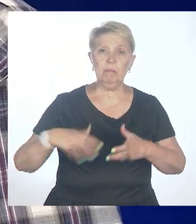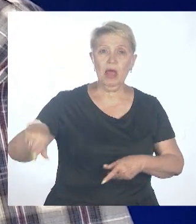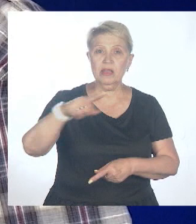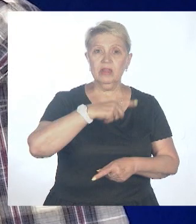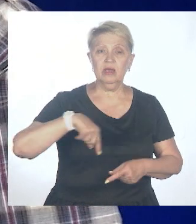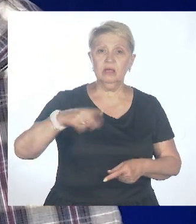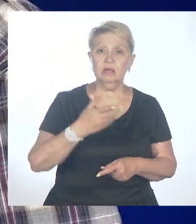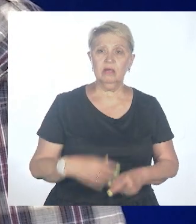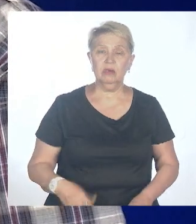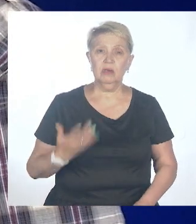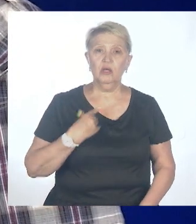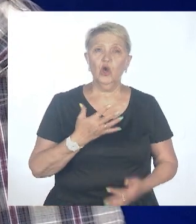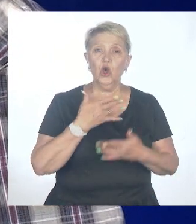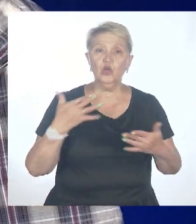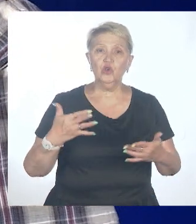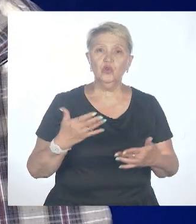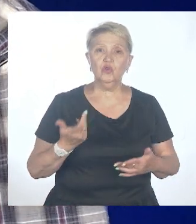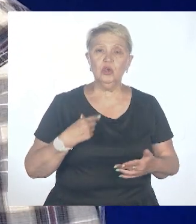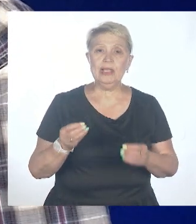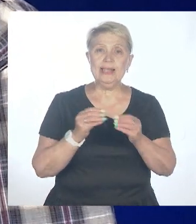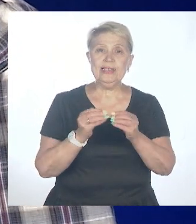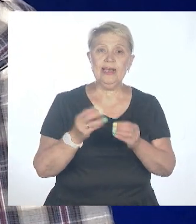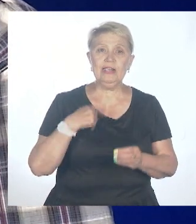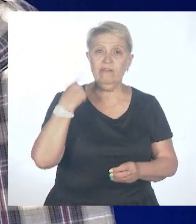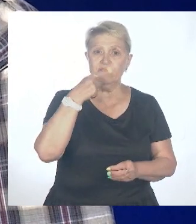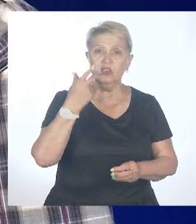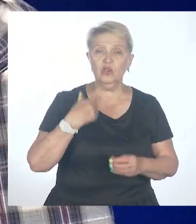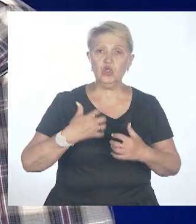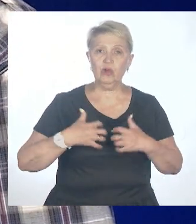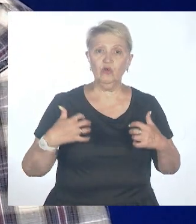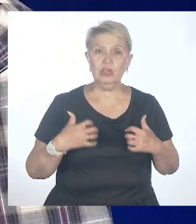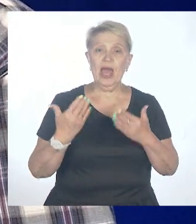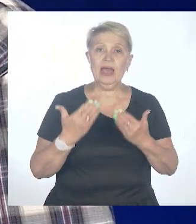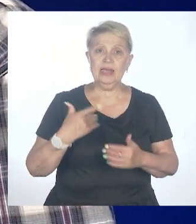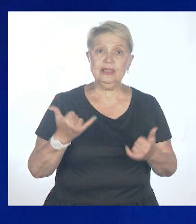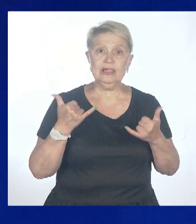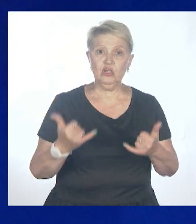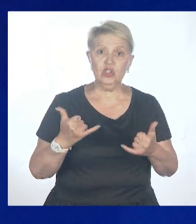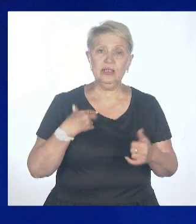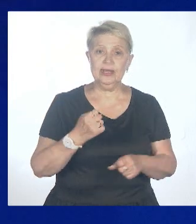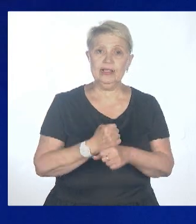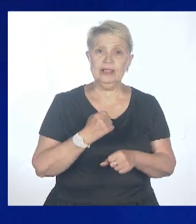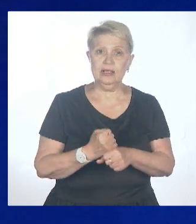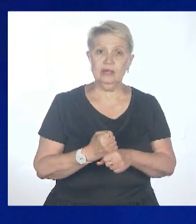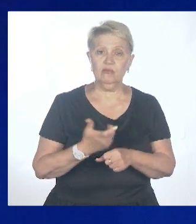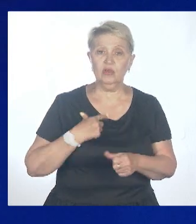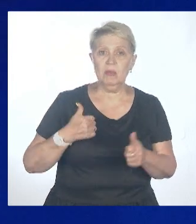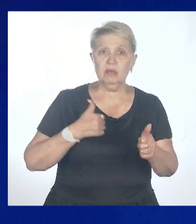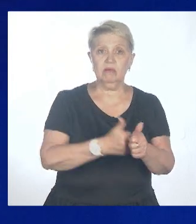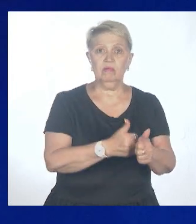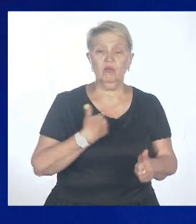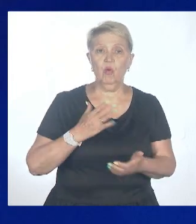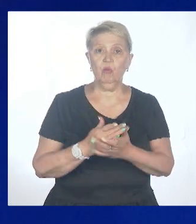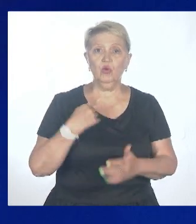И еще в десятках видах животных. Если сейчас то же самое сделать коронавирус, мы его не догоним. Так, то есть там